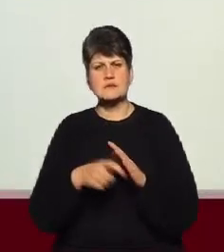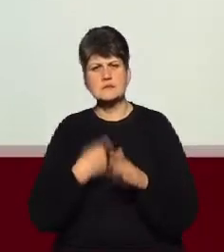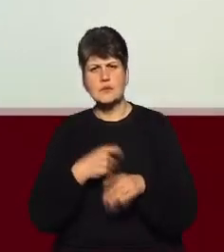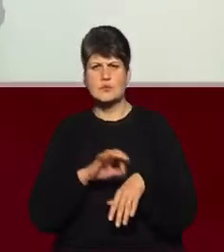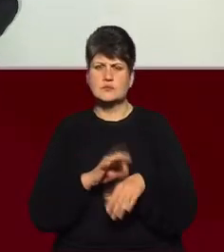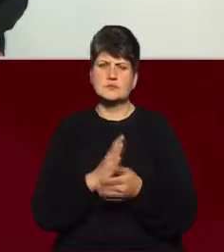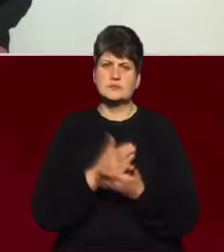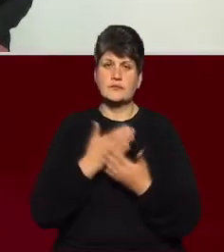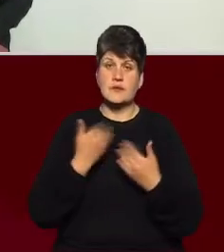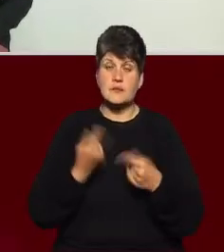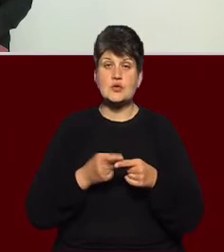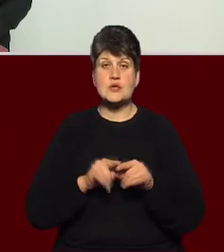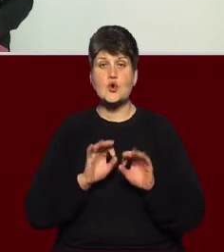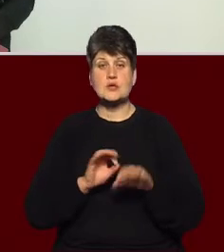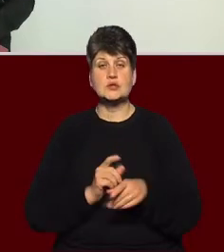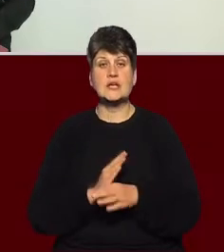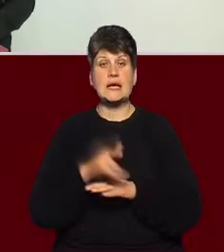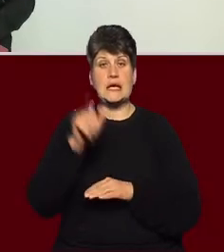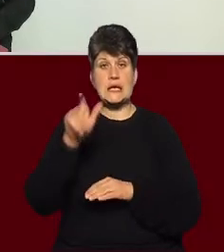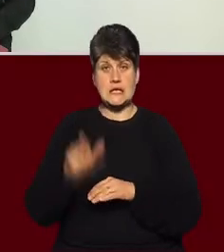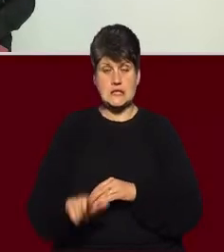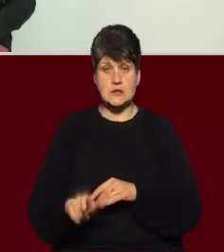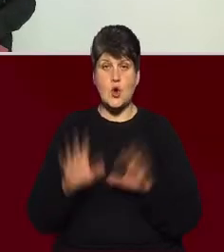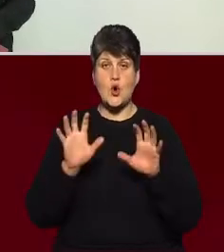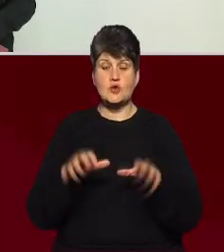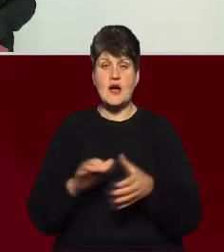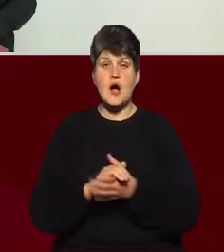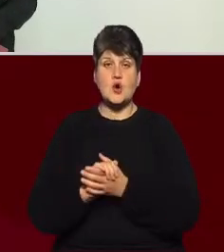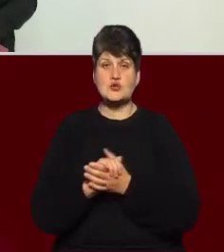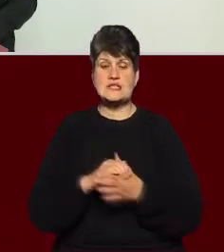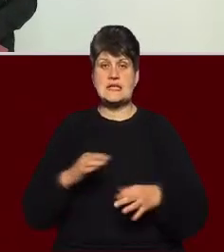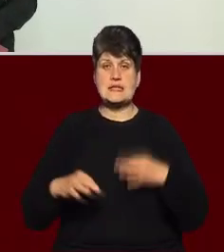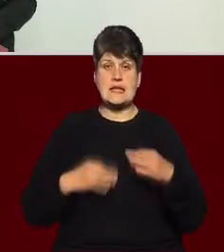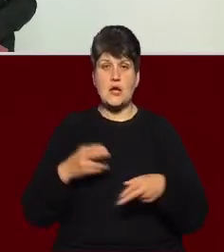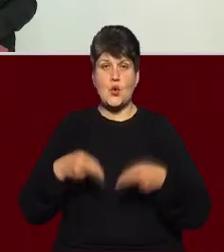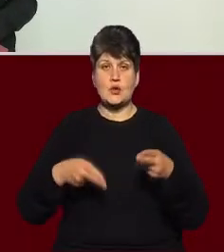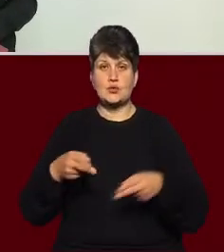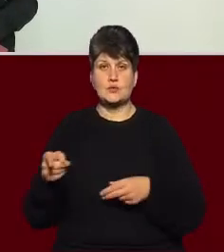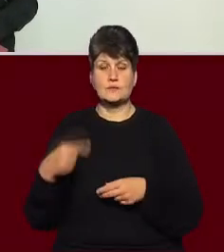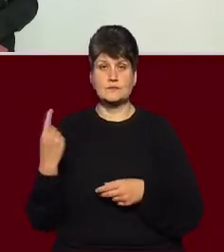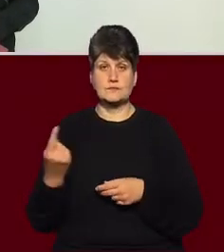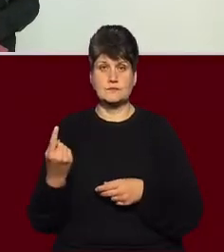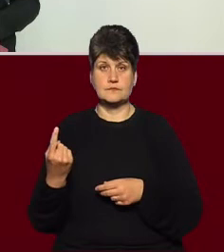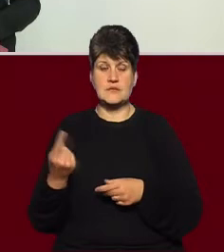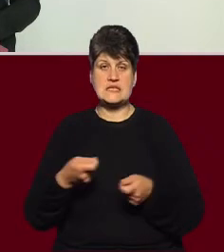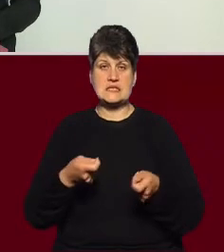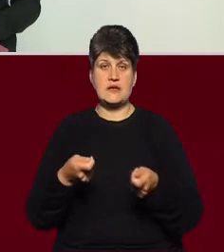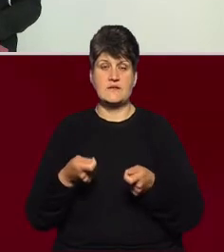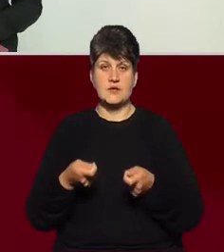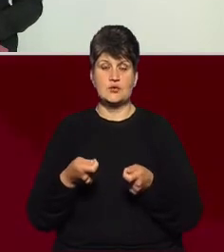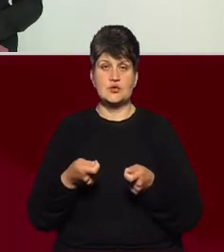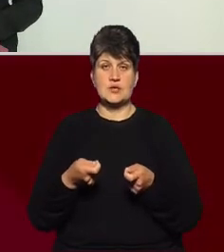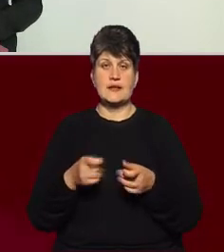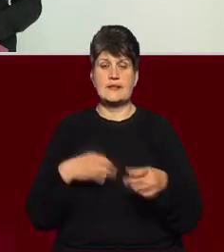гість студії. Це голова Асоціації нейрохірургів Тернопільщини, завідувач курсу нейрохірургії Тернопільсько